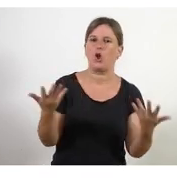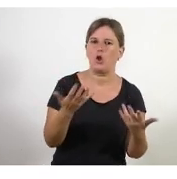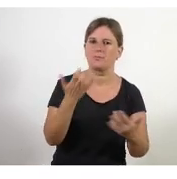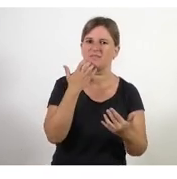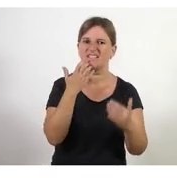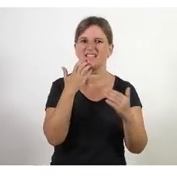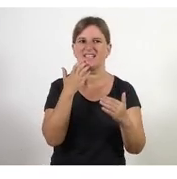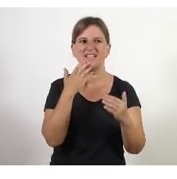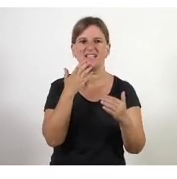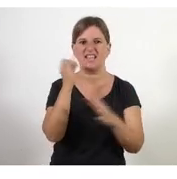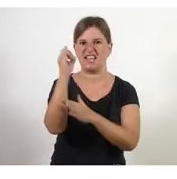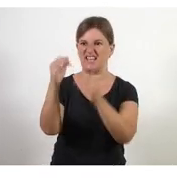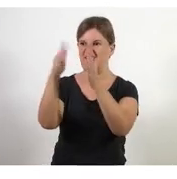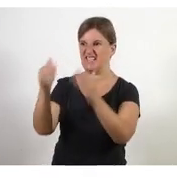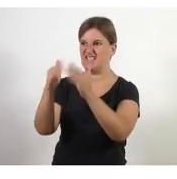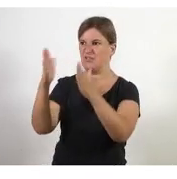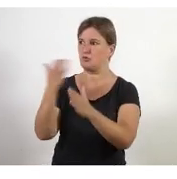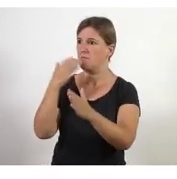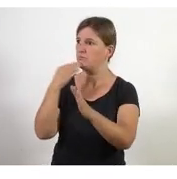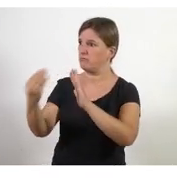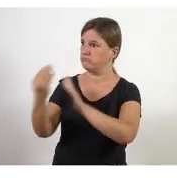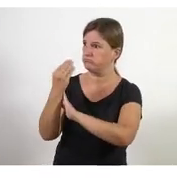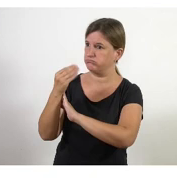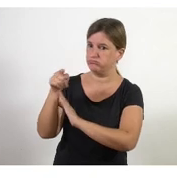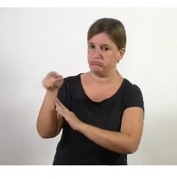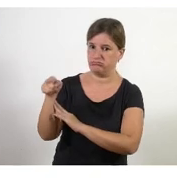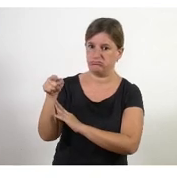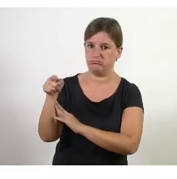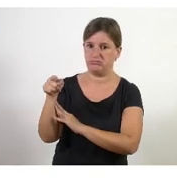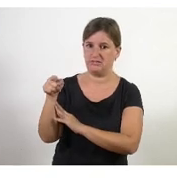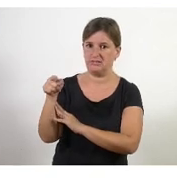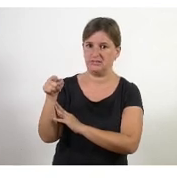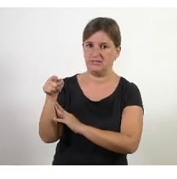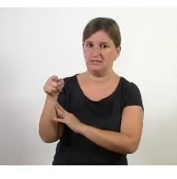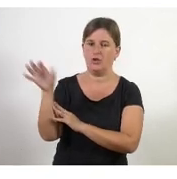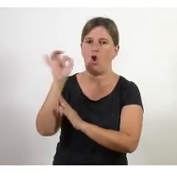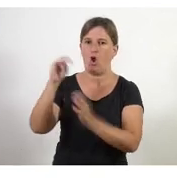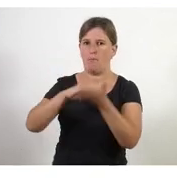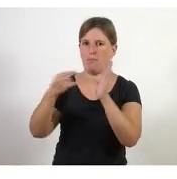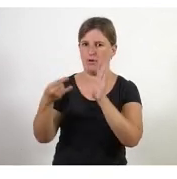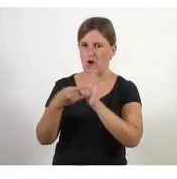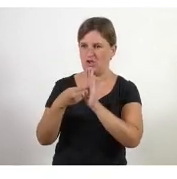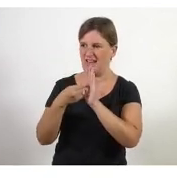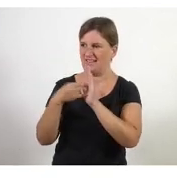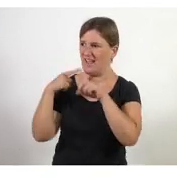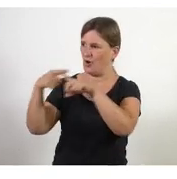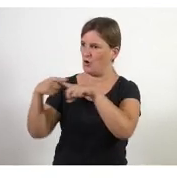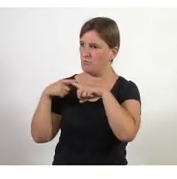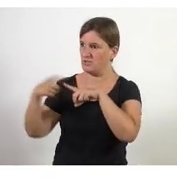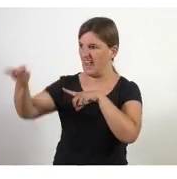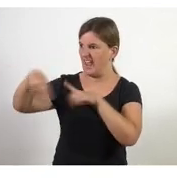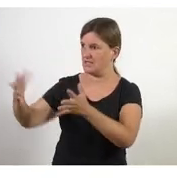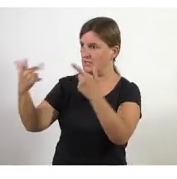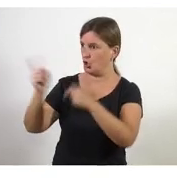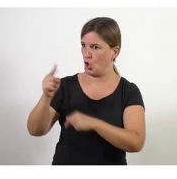treballem per exemple amb les que rebem un ajut o amb les que desenvolupem un projecte de forma conjunta no són agile